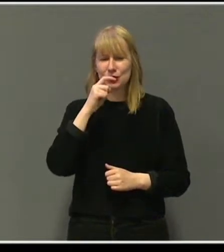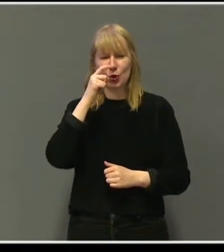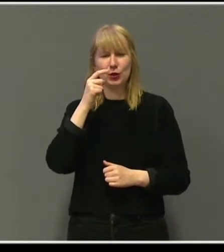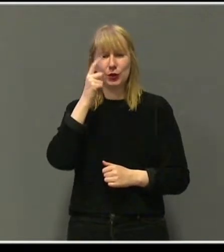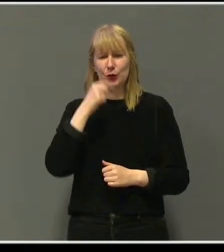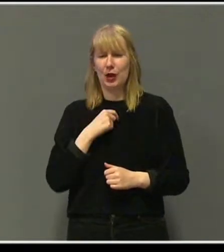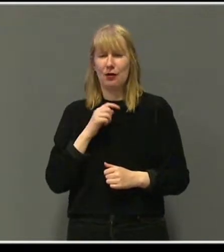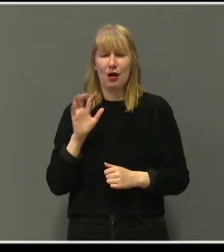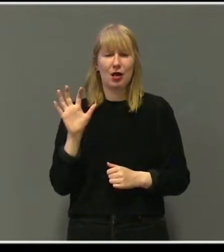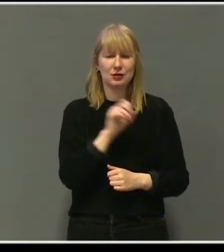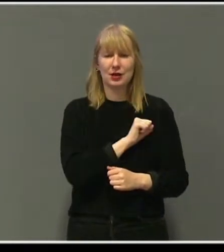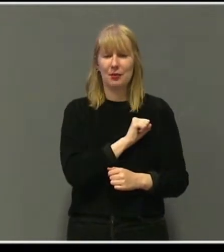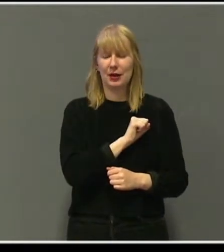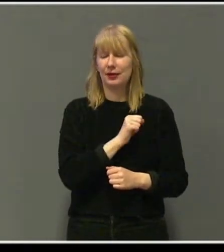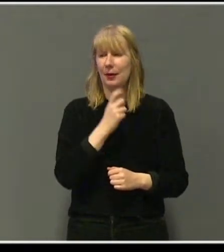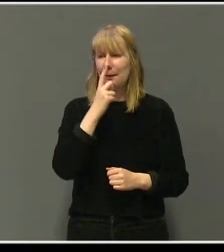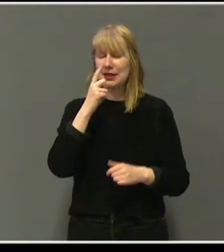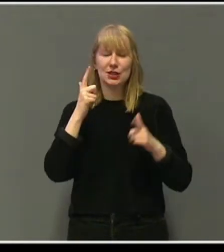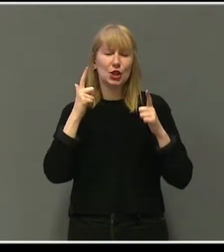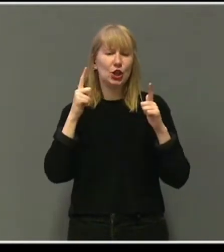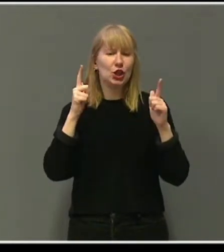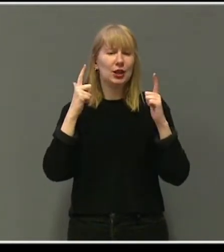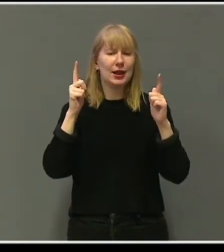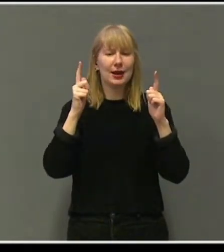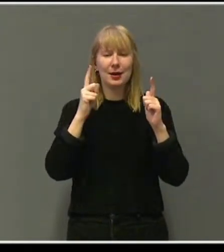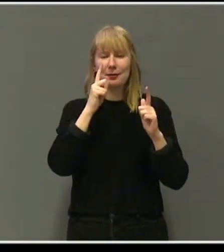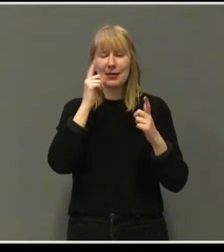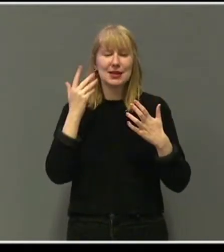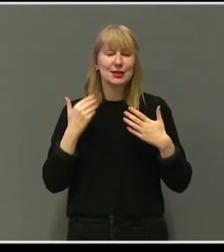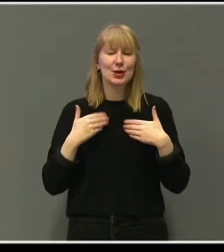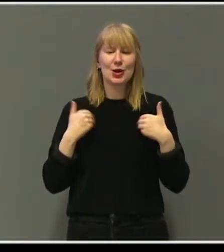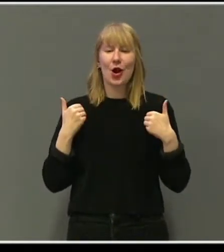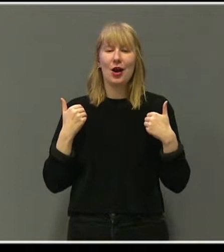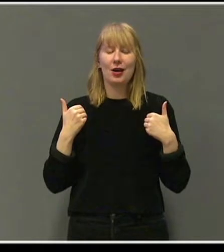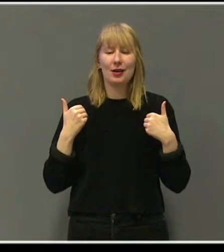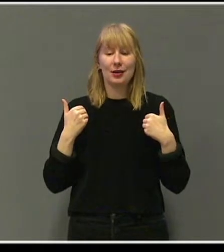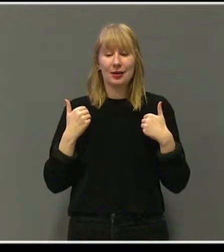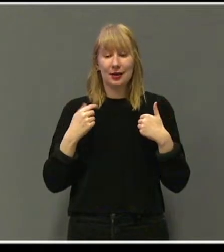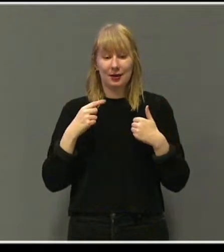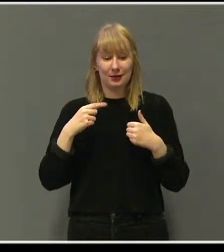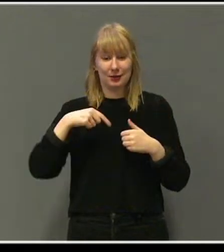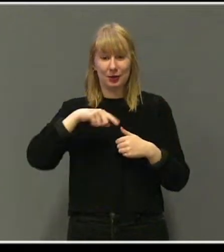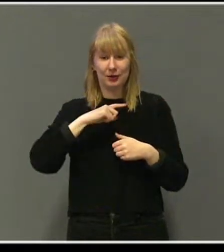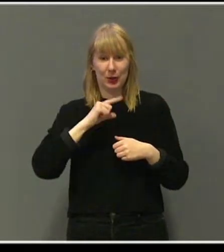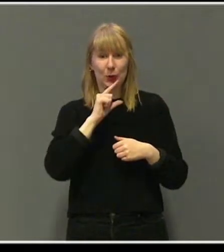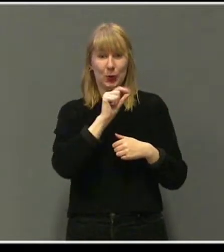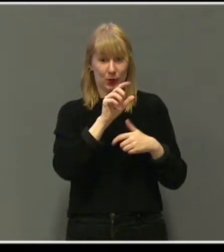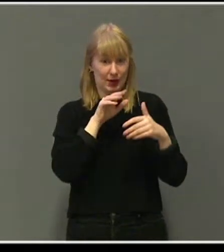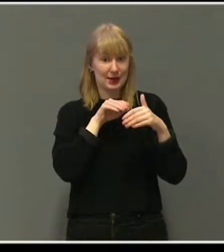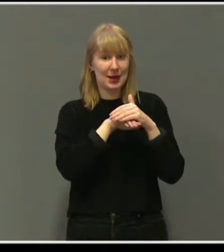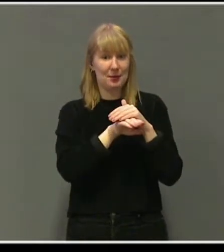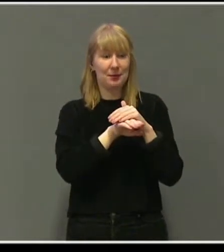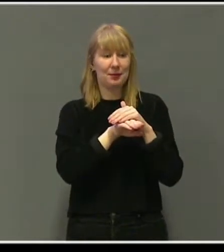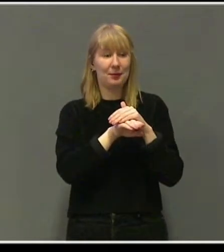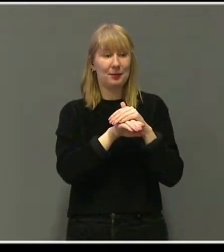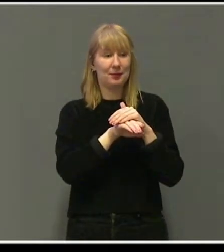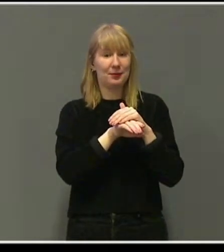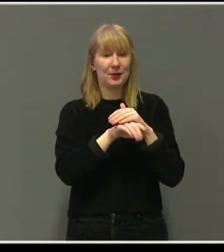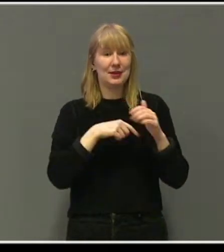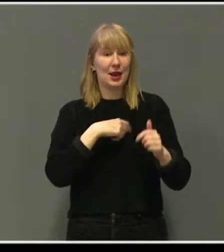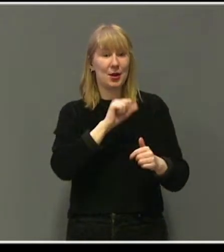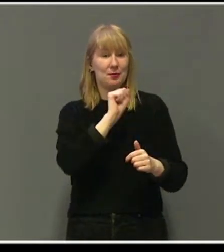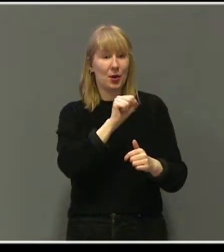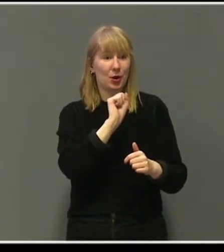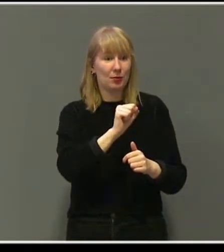alle fedre. Den lykkeligste, den gladeste. Og på vei hjem ut på morgenen banket jeg opprømt på